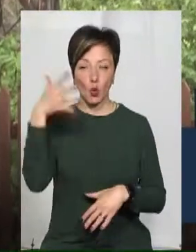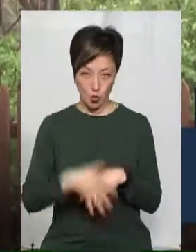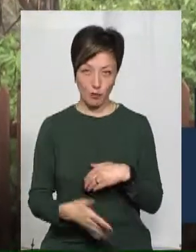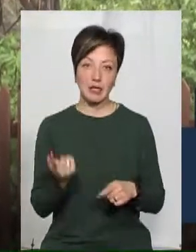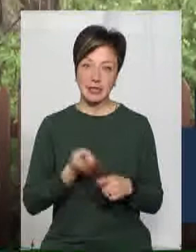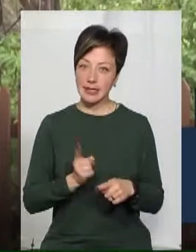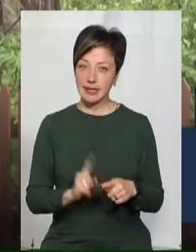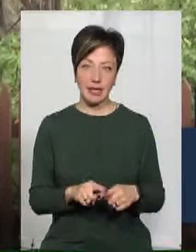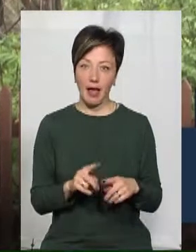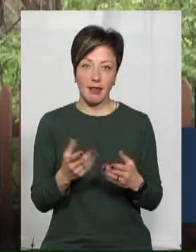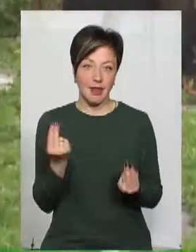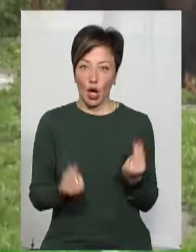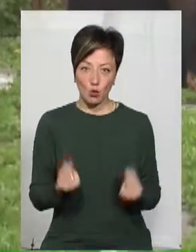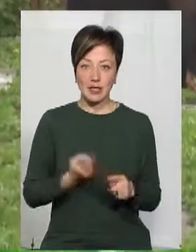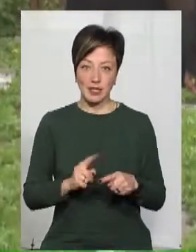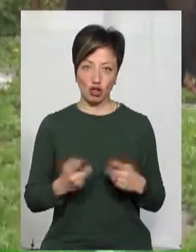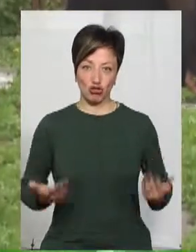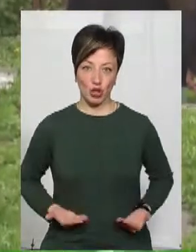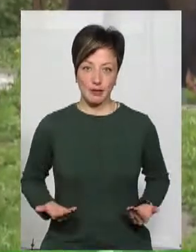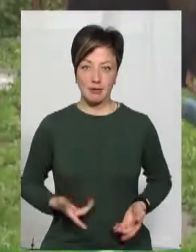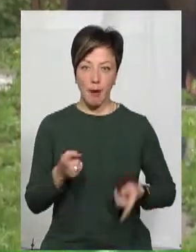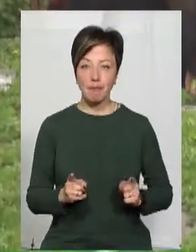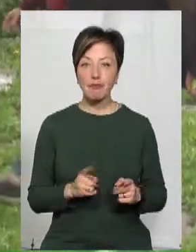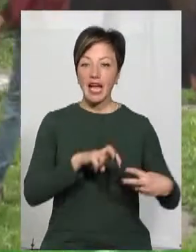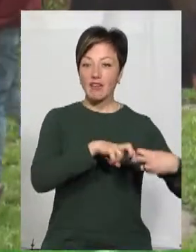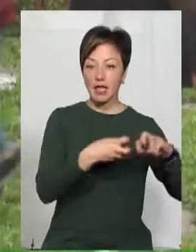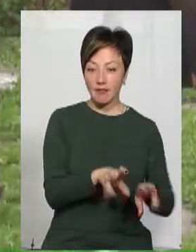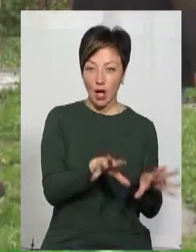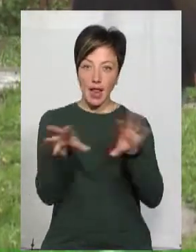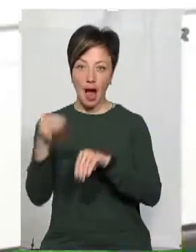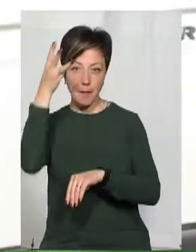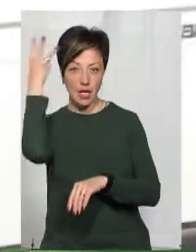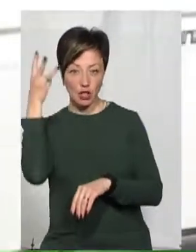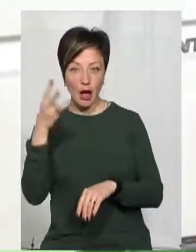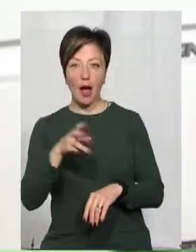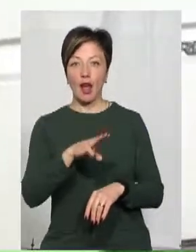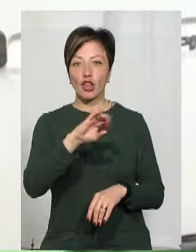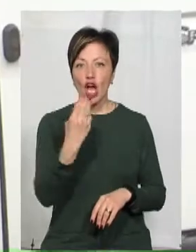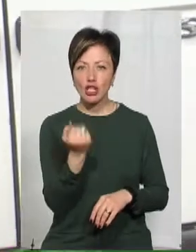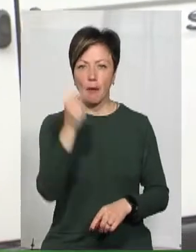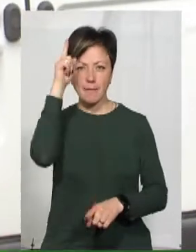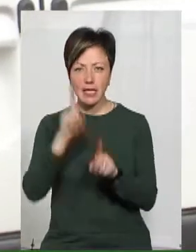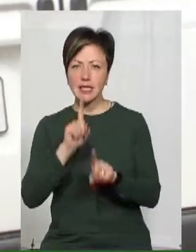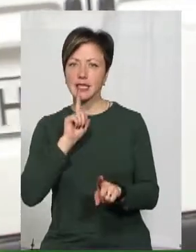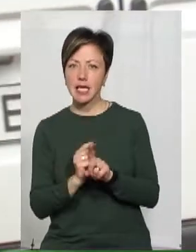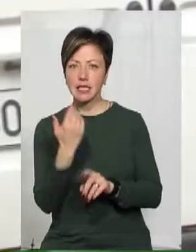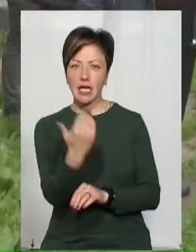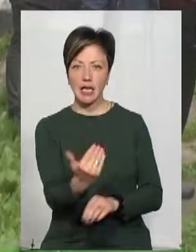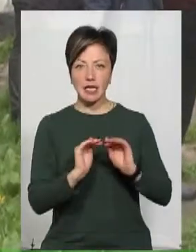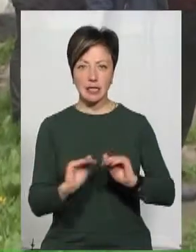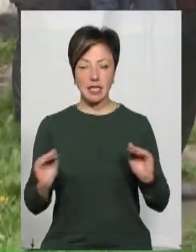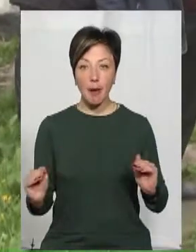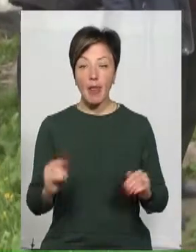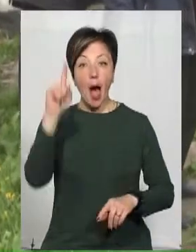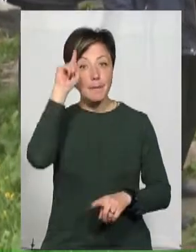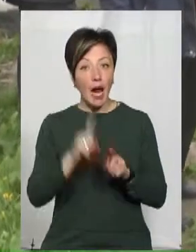ж не грушка, це ж життя. Петро додає, з Франківська на Хмельниччину приїхали його теща, брати, сестри та їхні діти. Його